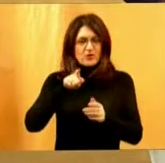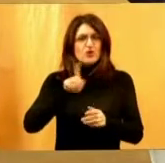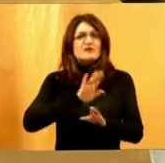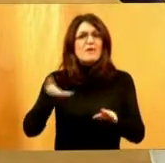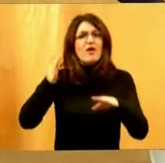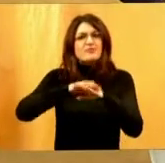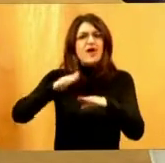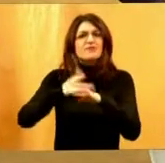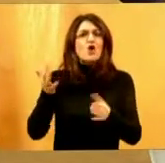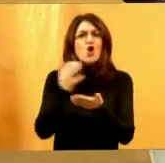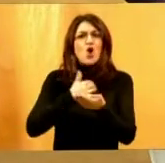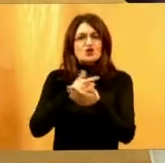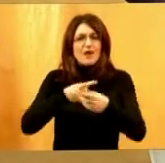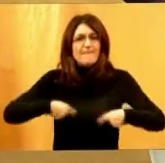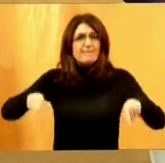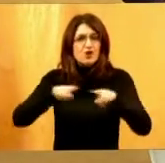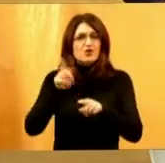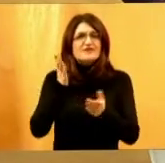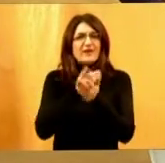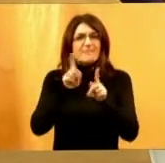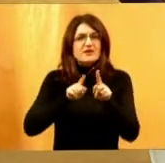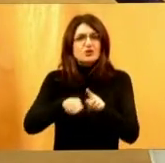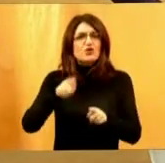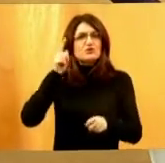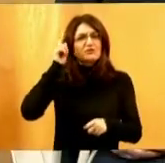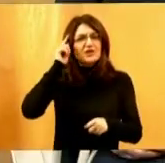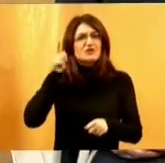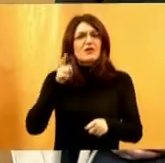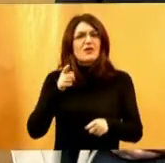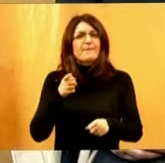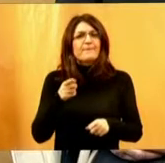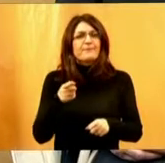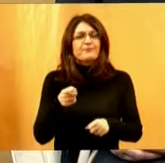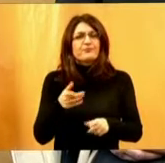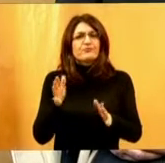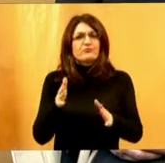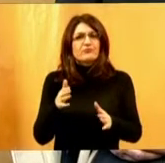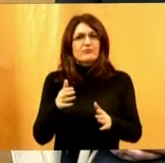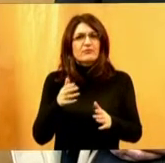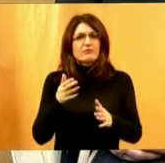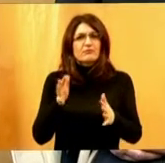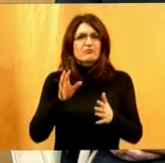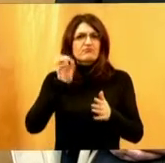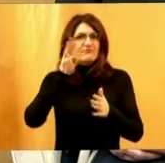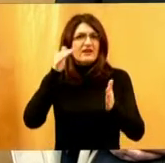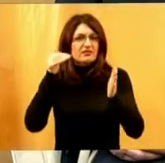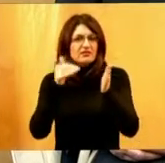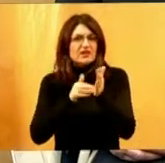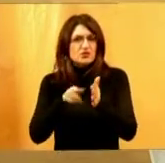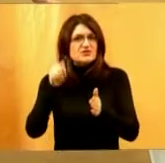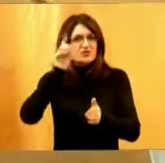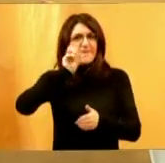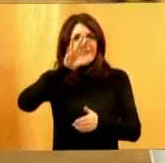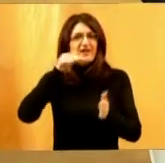naknada za korištenje prostora. to je 11, to je 15 tisuća godišnje. Treba imati 15